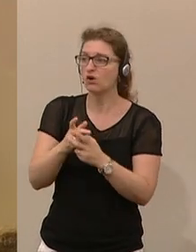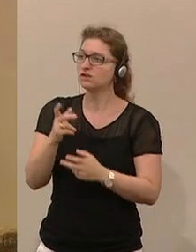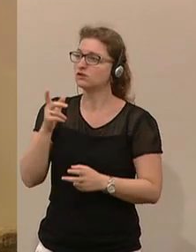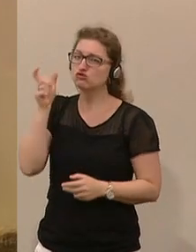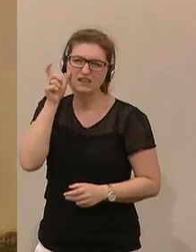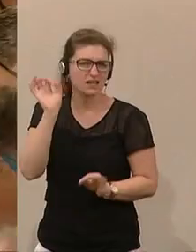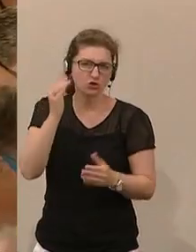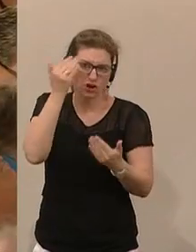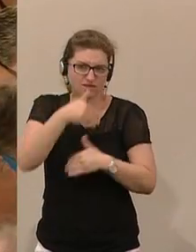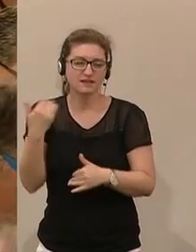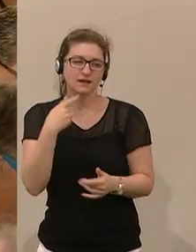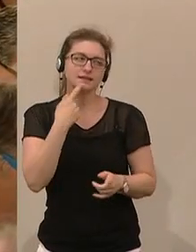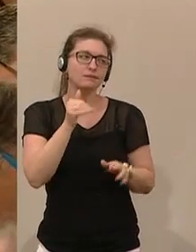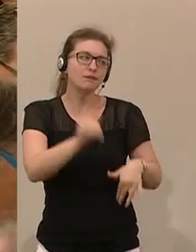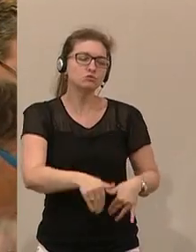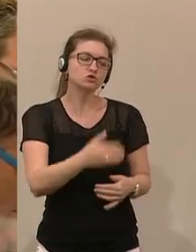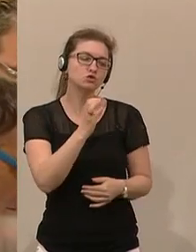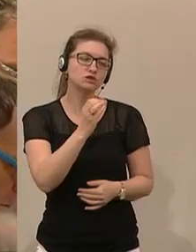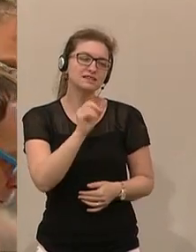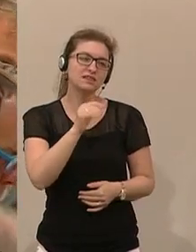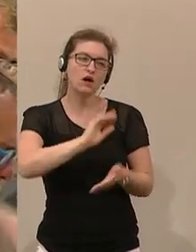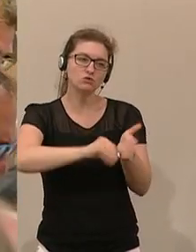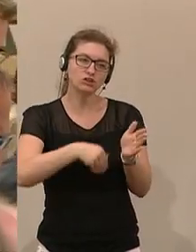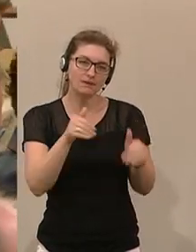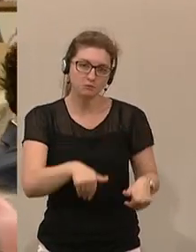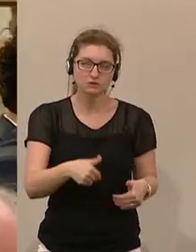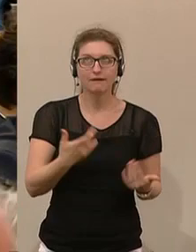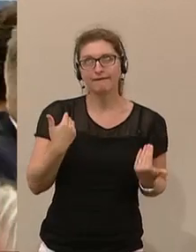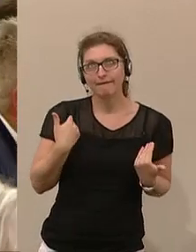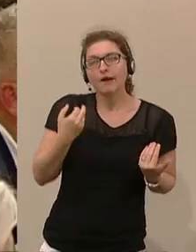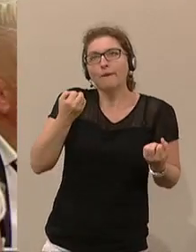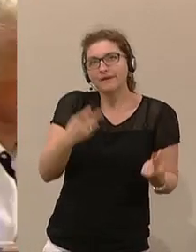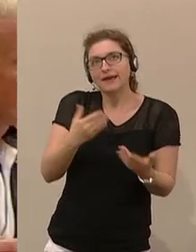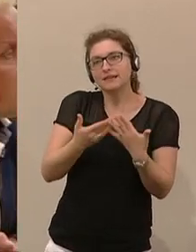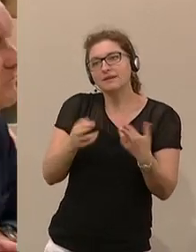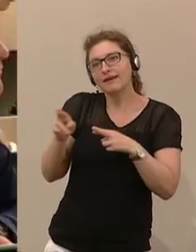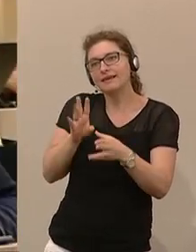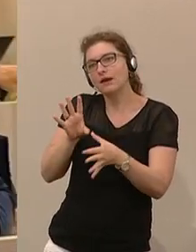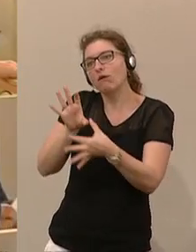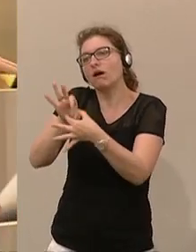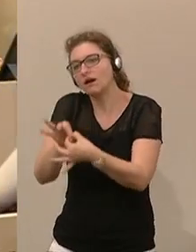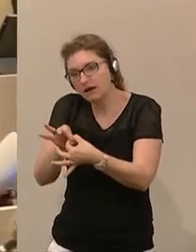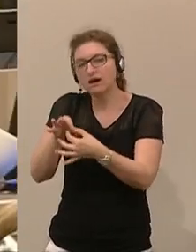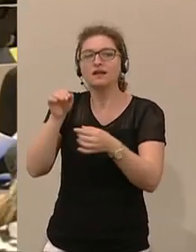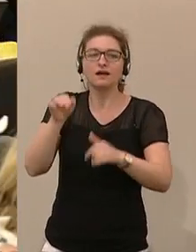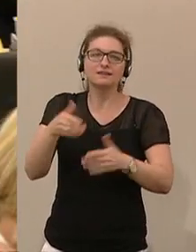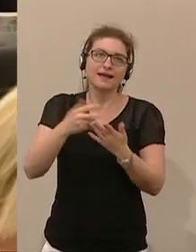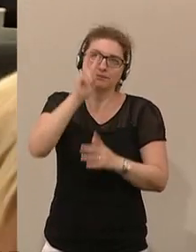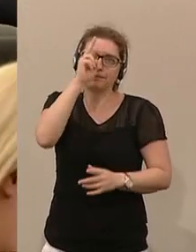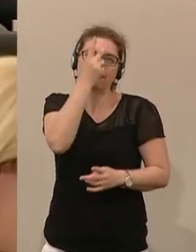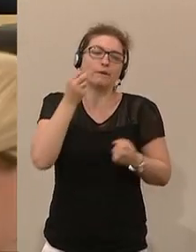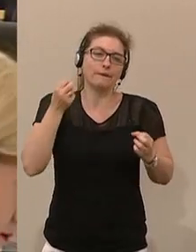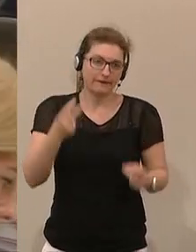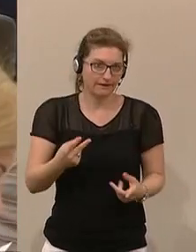gesagt, da müsst ihr aber CETA unterschreiben und umfallen. Ja, und damit wir reinkommen, sind wir umgefallen, weil lieber unter der Tür durch als gar nicht in die Regierung.